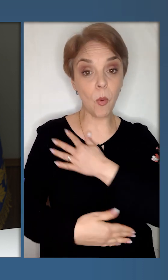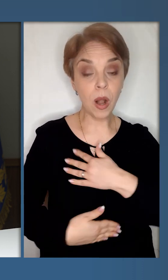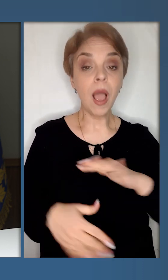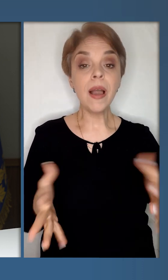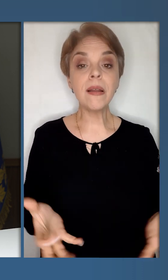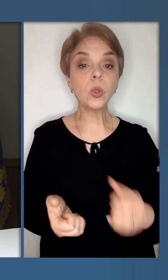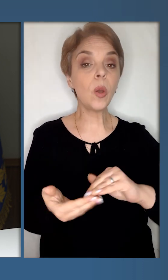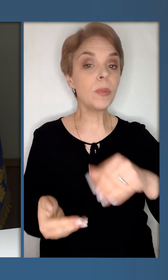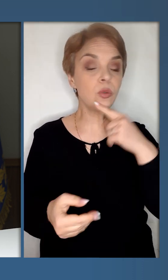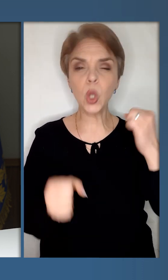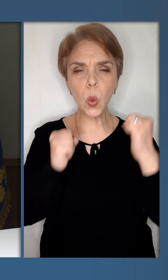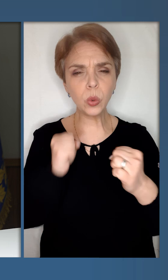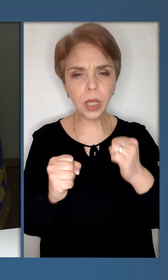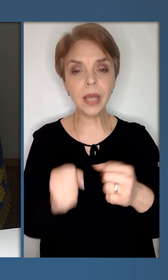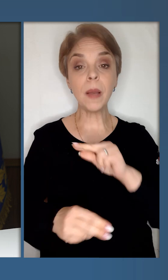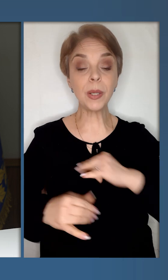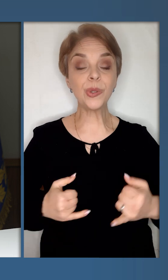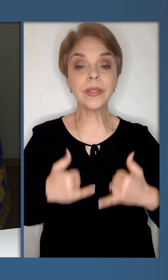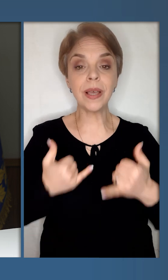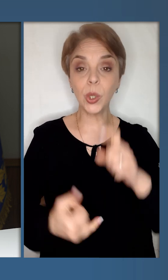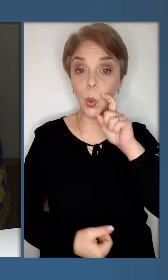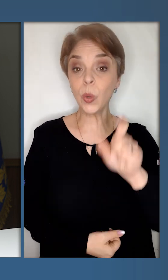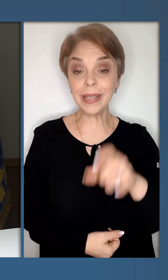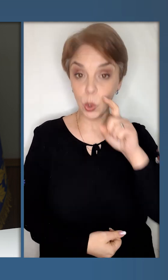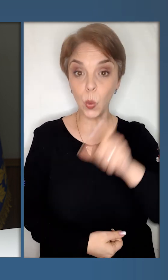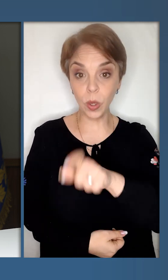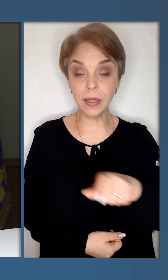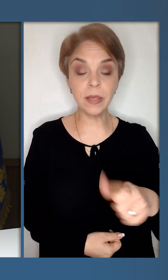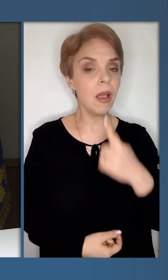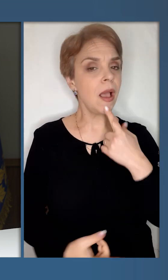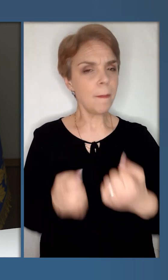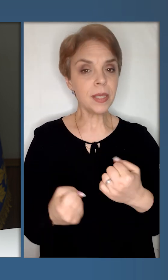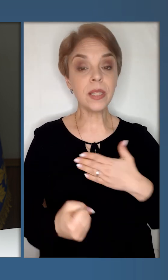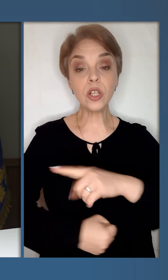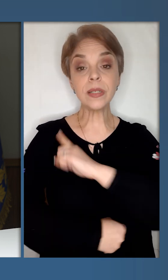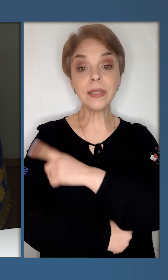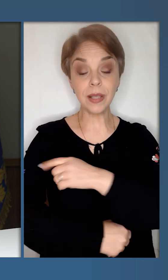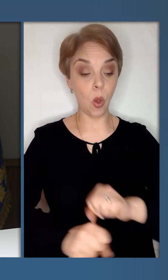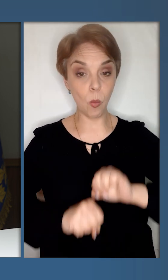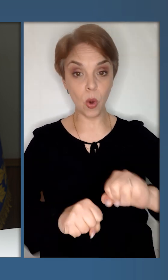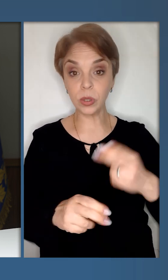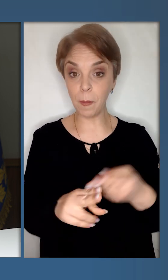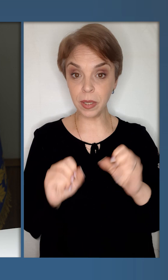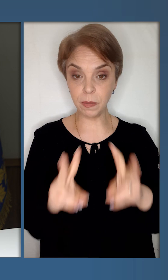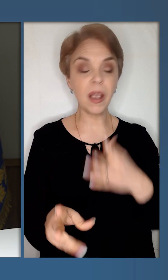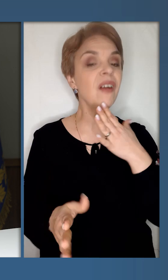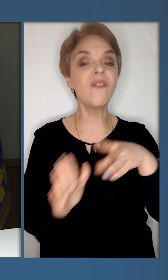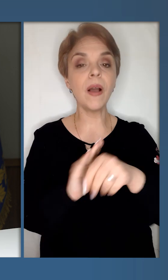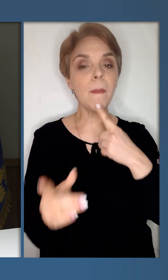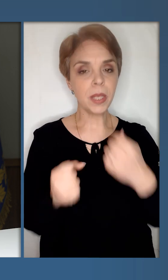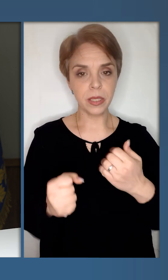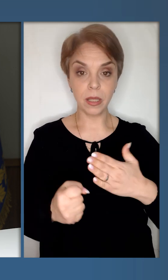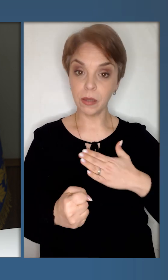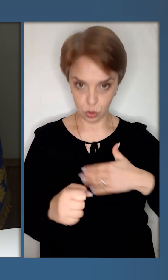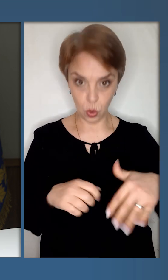рятують після російських ударів, працюють заради України і українців. Міцність наших сил оборони і безпеки у міцності